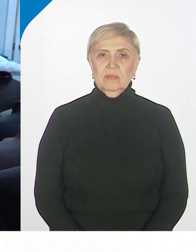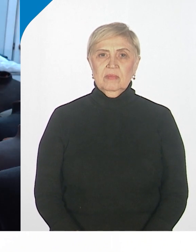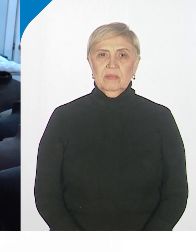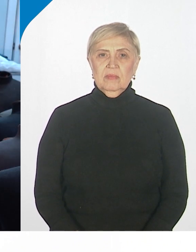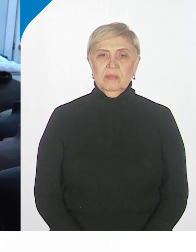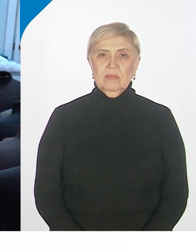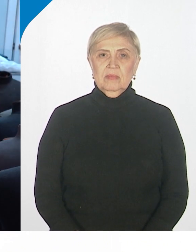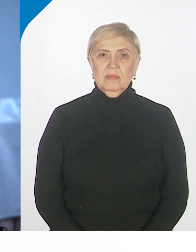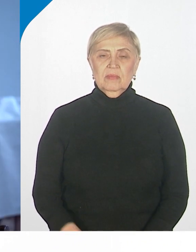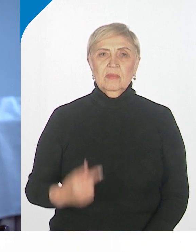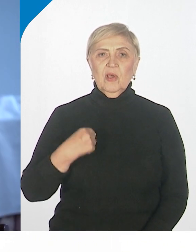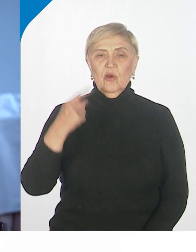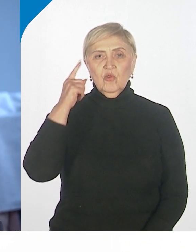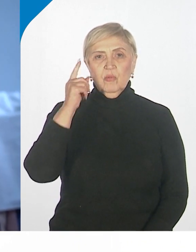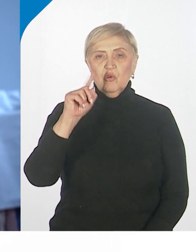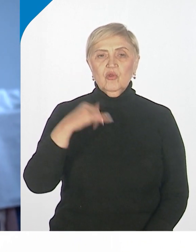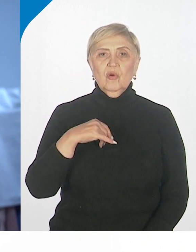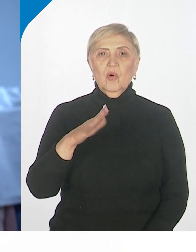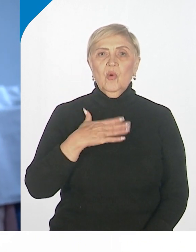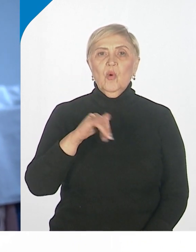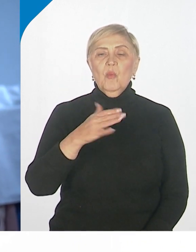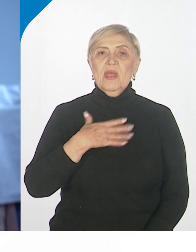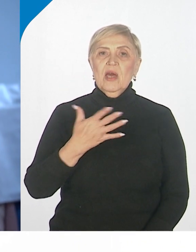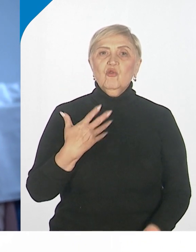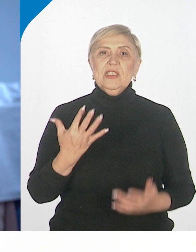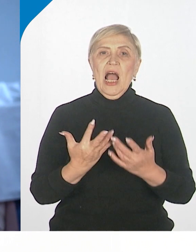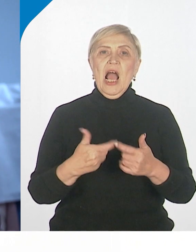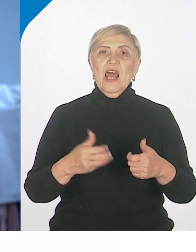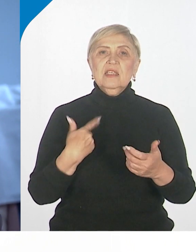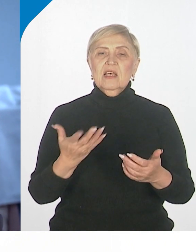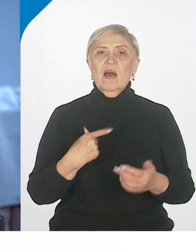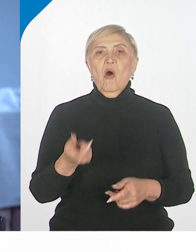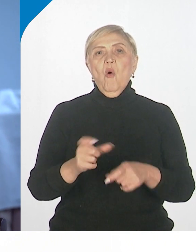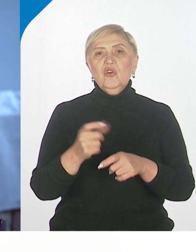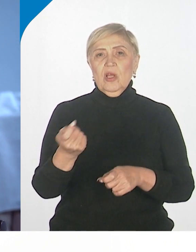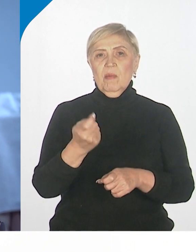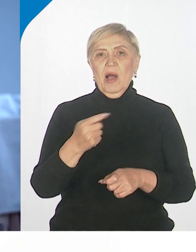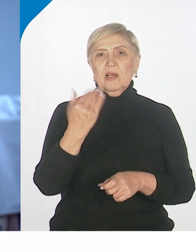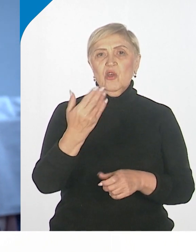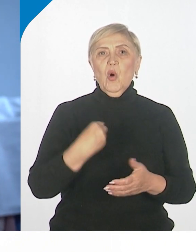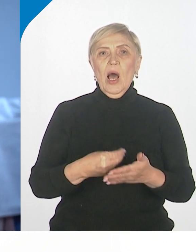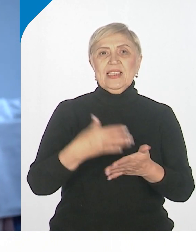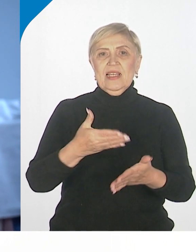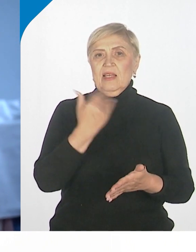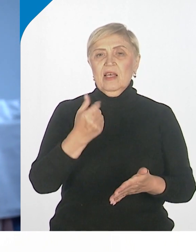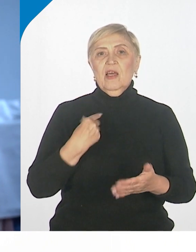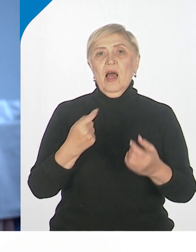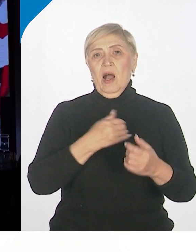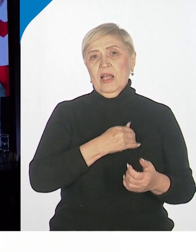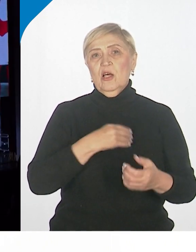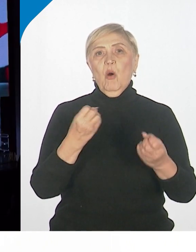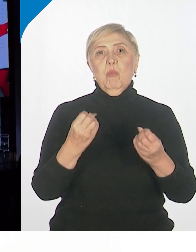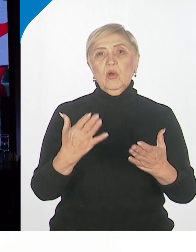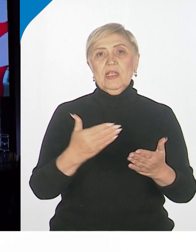Я думал что то, что у меня коллекция очень маленькая и что ее не оценят ну просто я хотел просто показать ее.